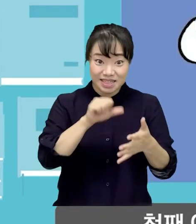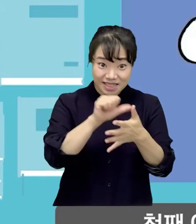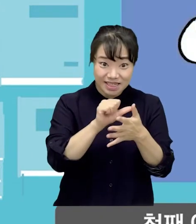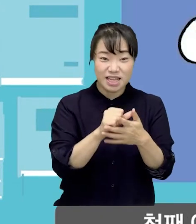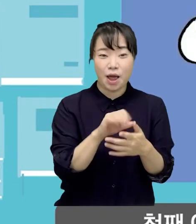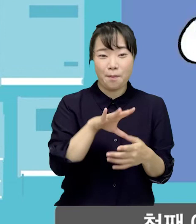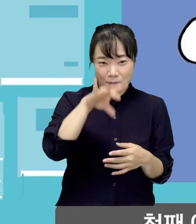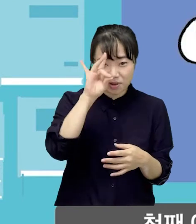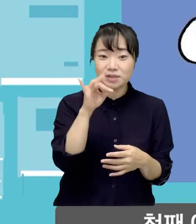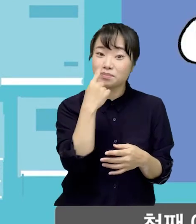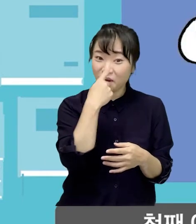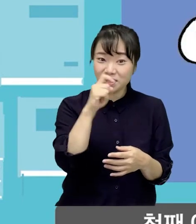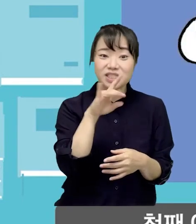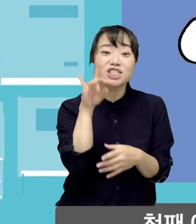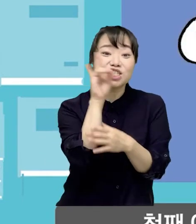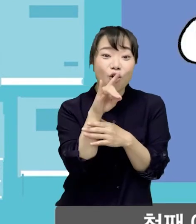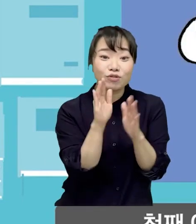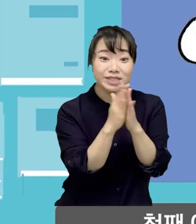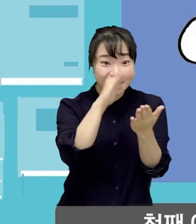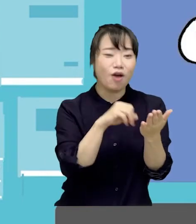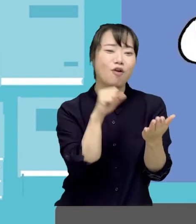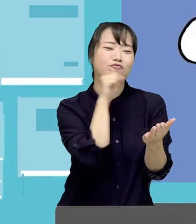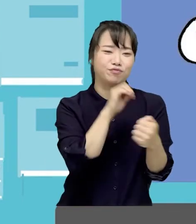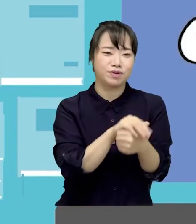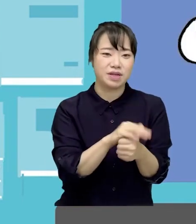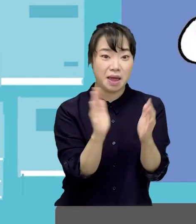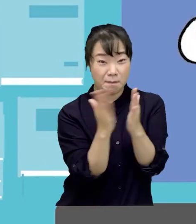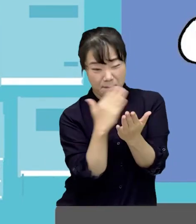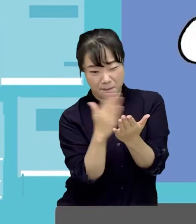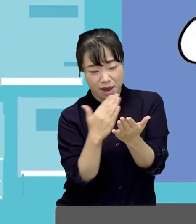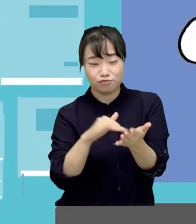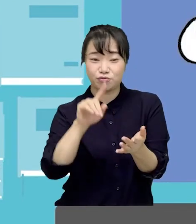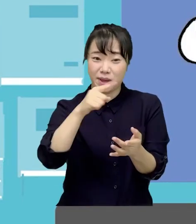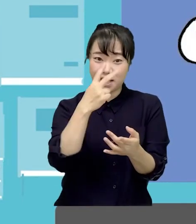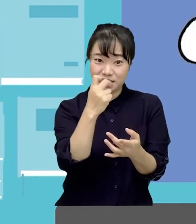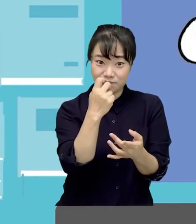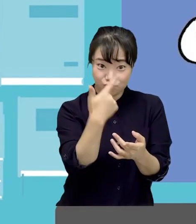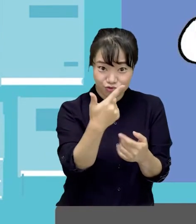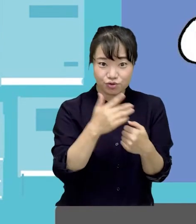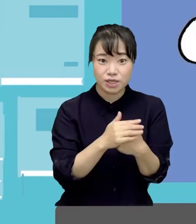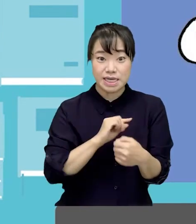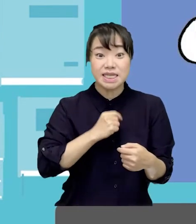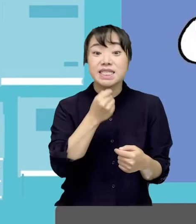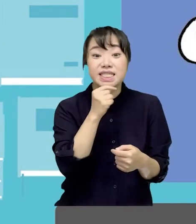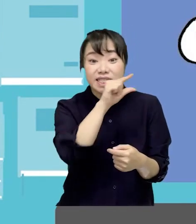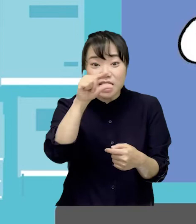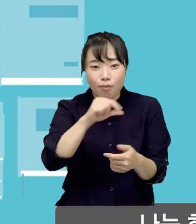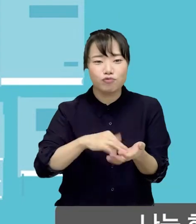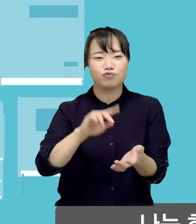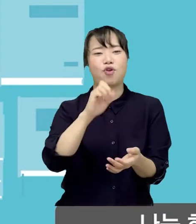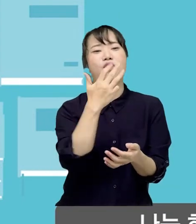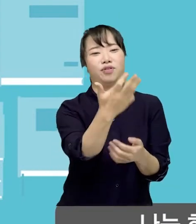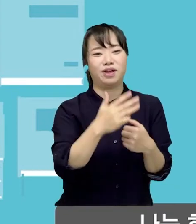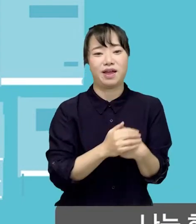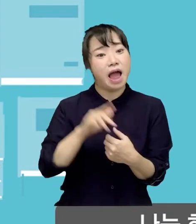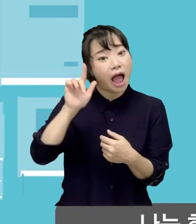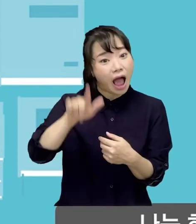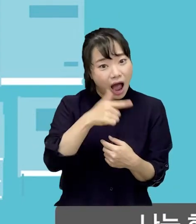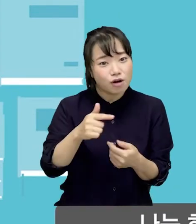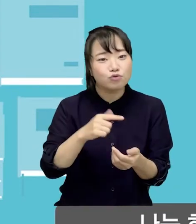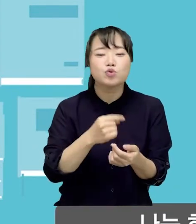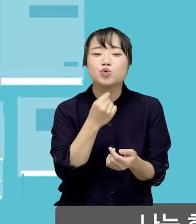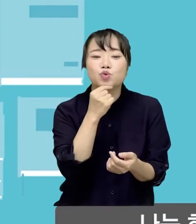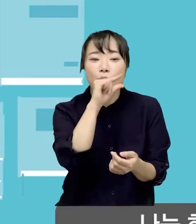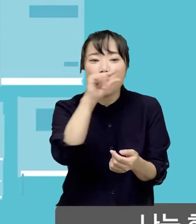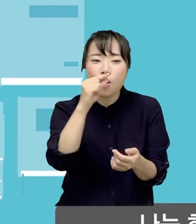아이는 멋진 여우씨를 아주 많이 좋아했다. 분량은 총 126쪽이며 소재목이 18개다. 나는 하루에